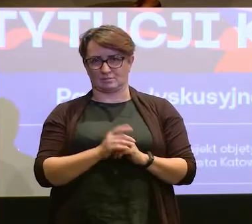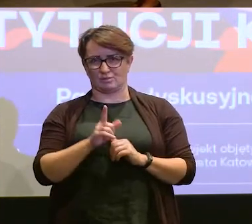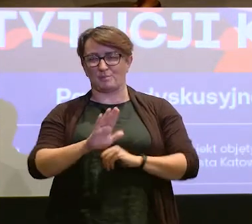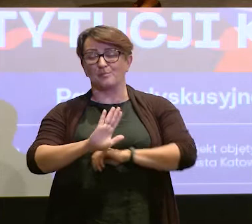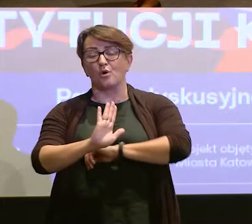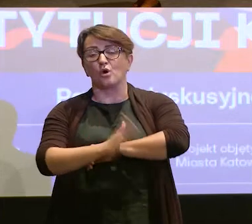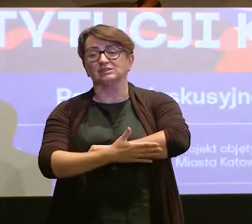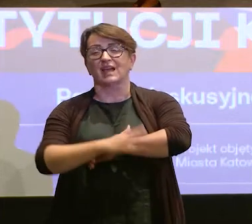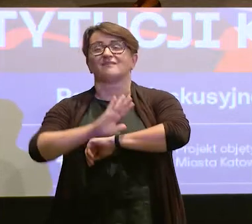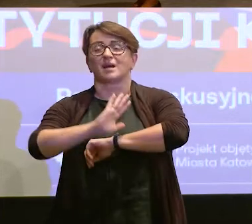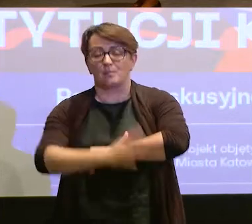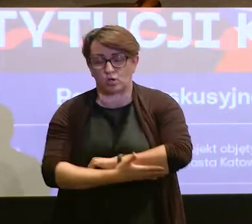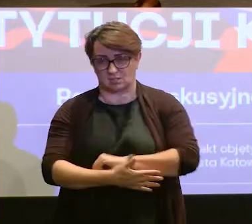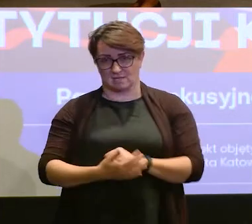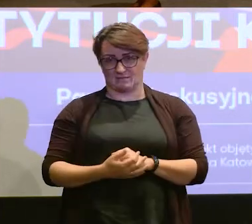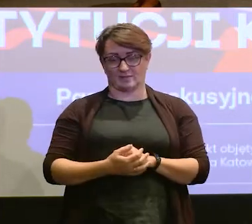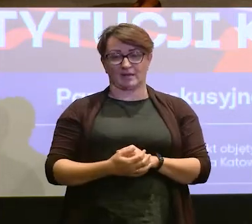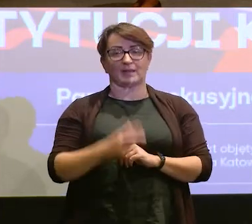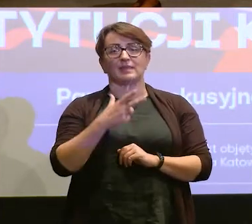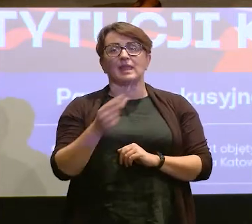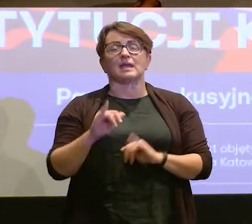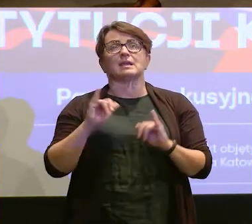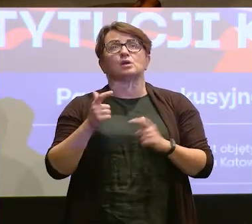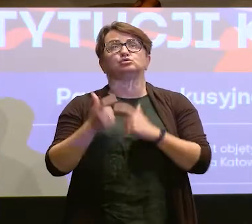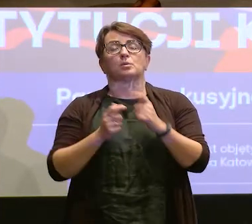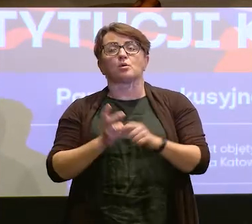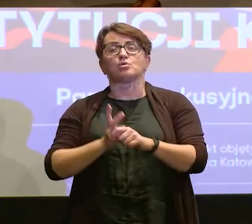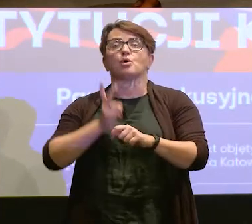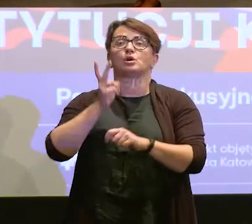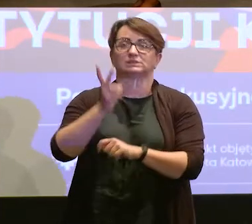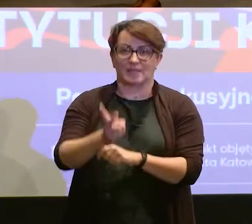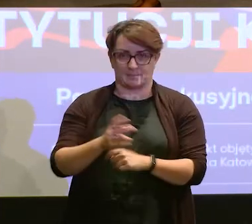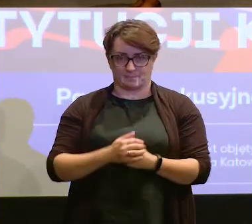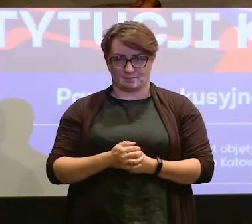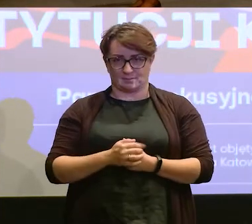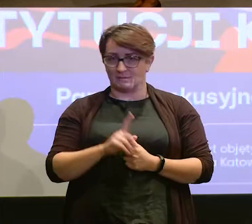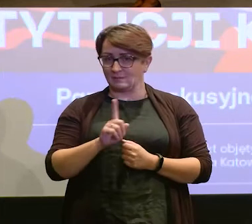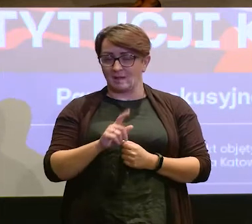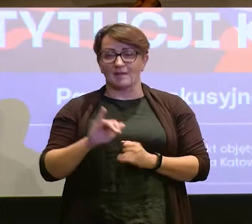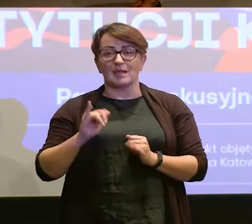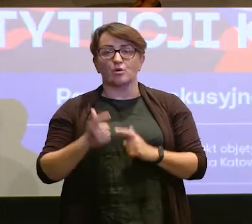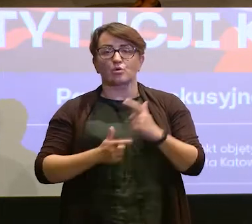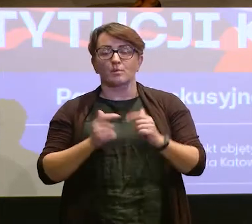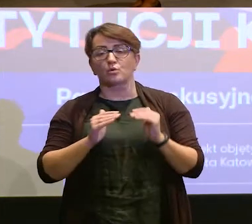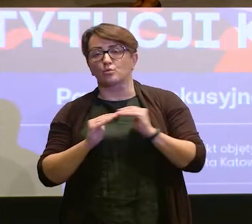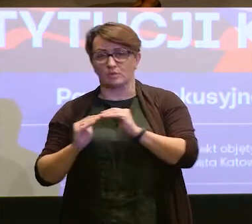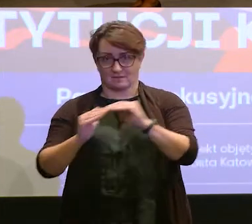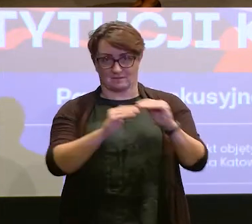podstawa podstaw. Nie, jak to zrobić dostępnie, tylko jak to zrobić